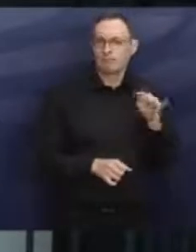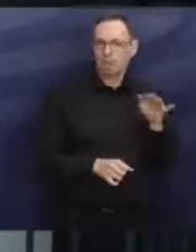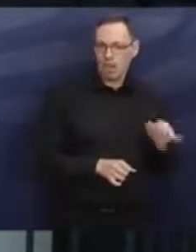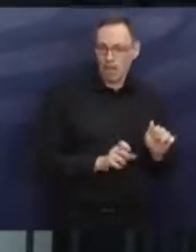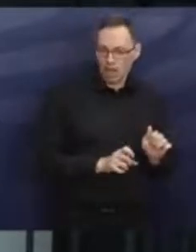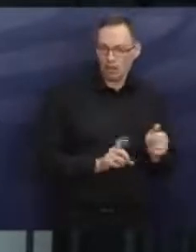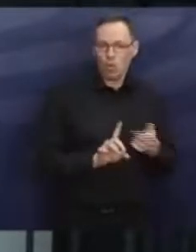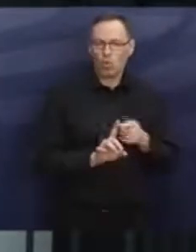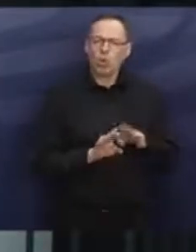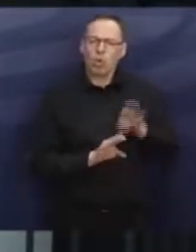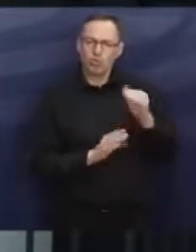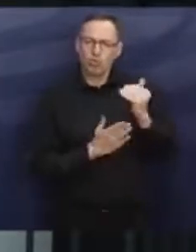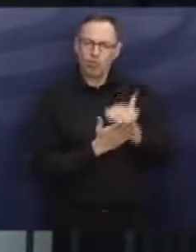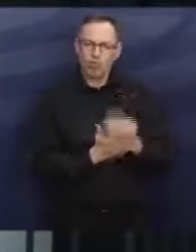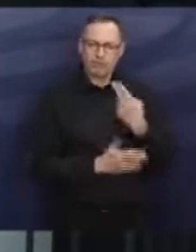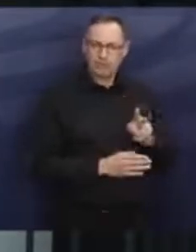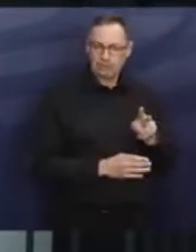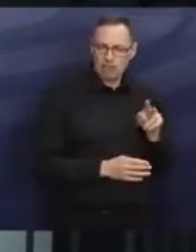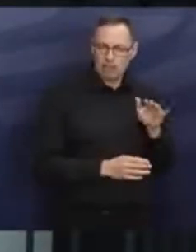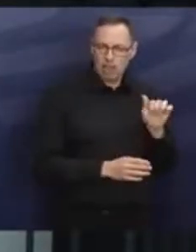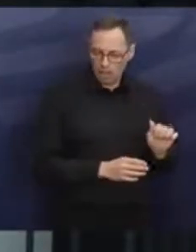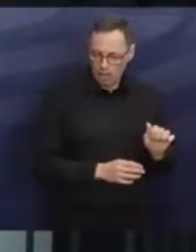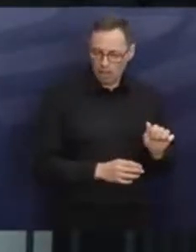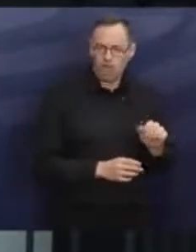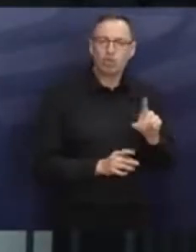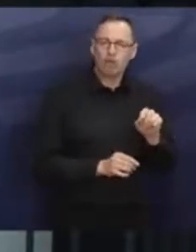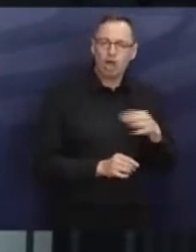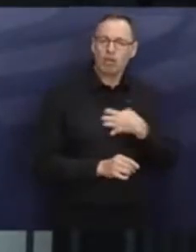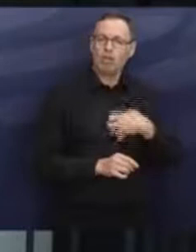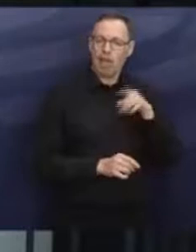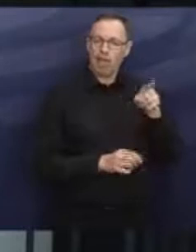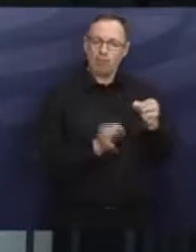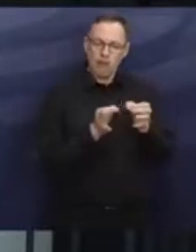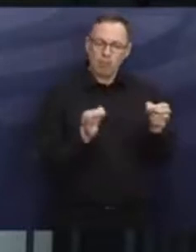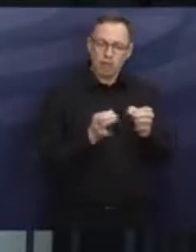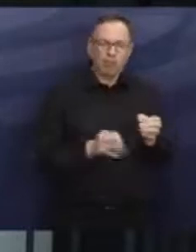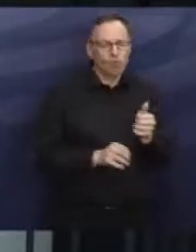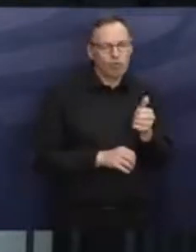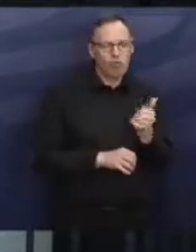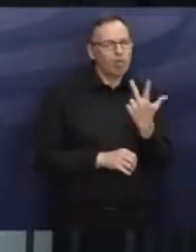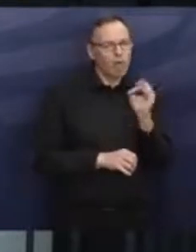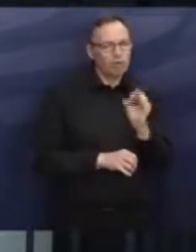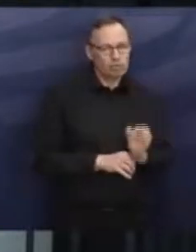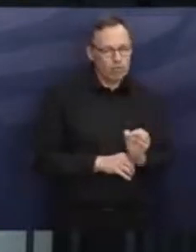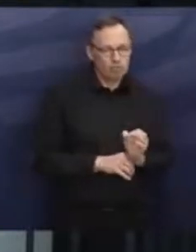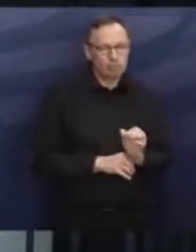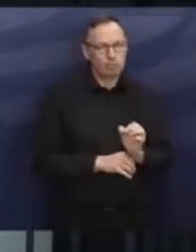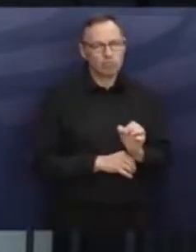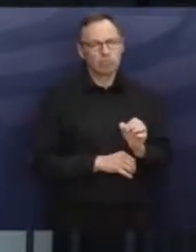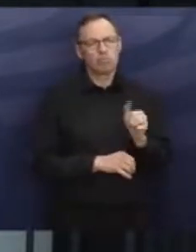oder von Konjunkturprogrammen von 20 Milliarden, dann sind das im bayerischen Maßstab etwas über 3 Prozent. 1